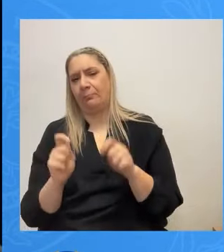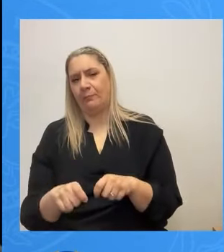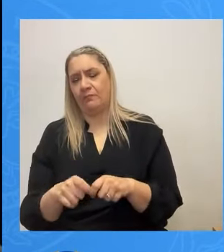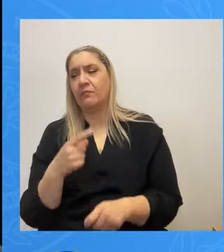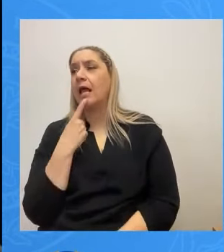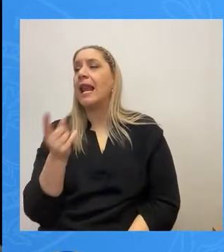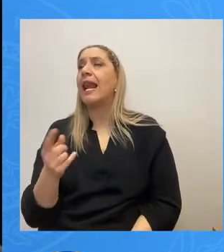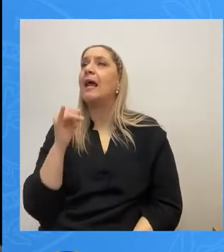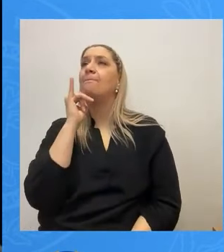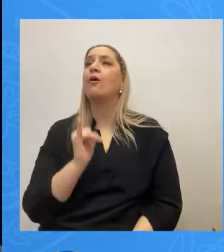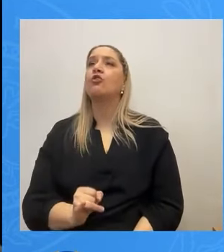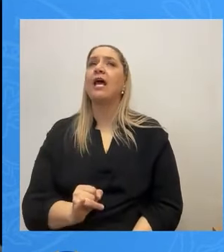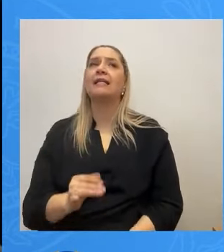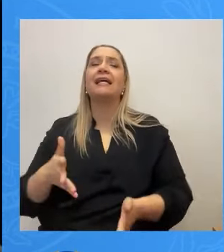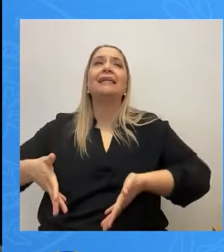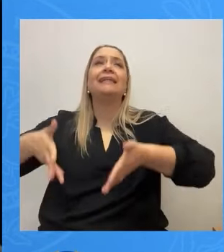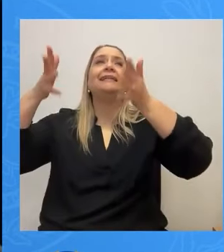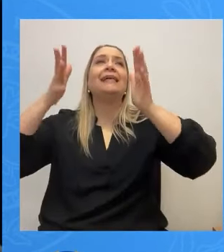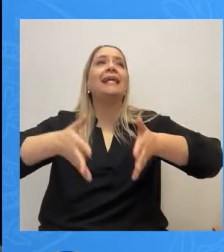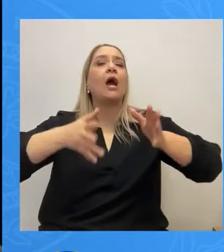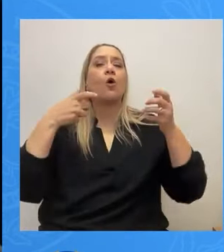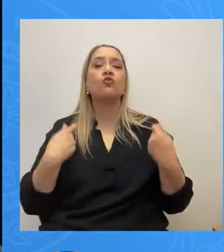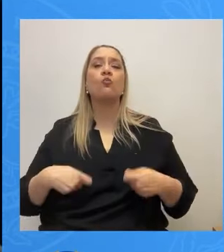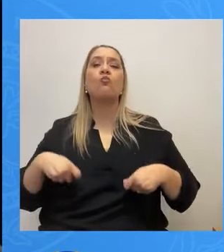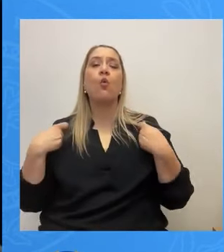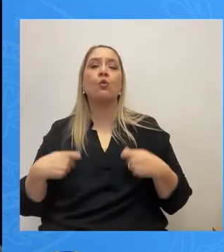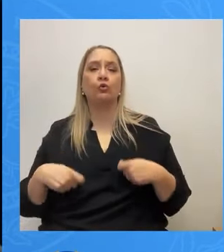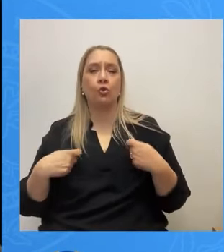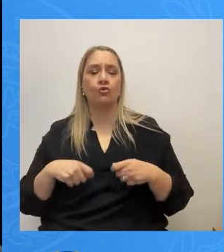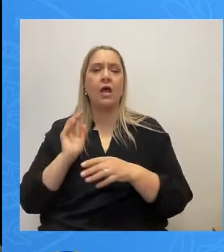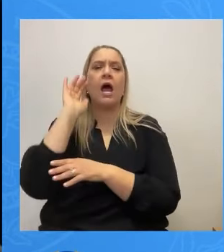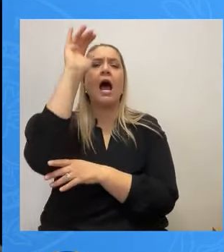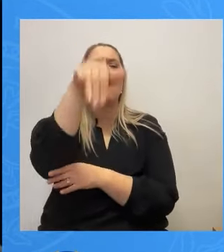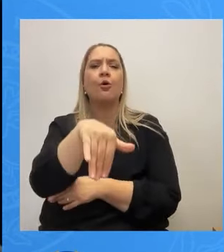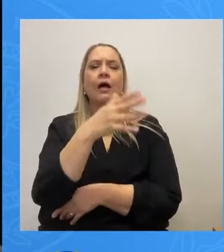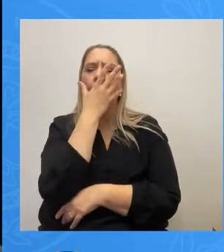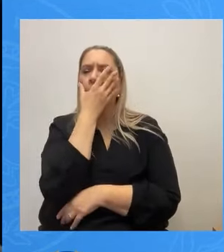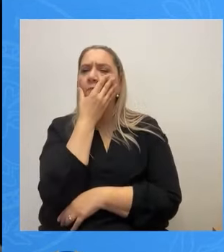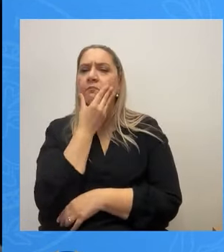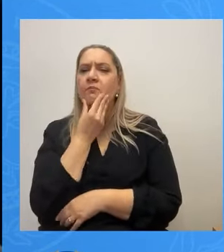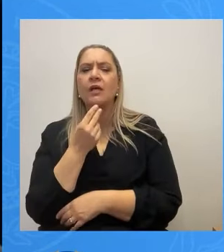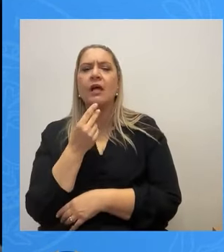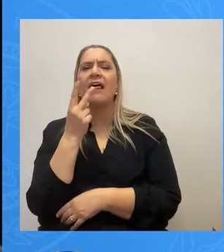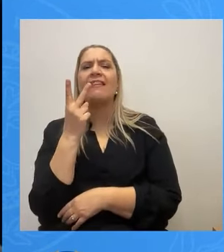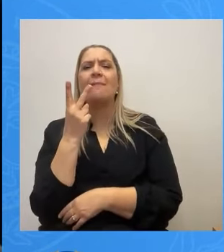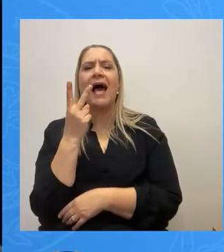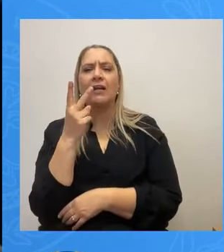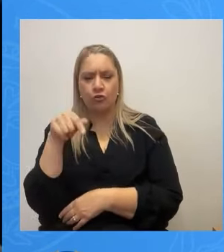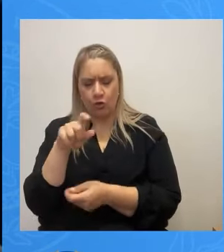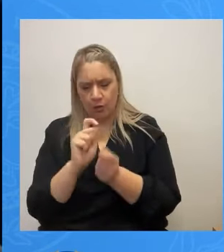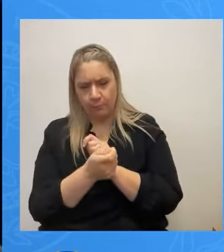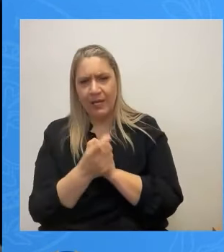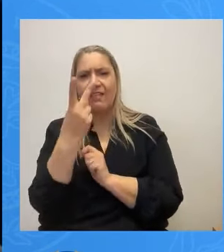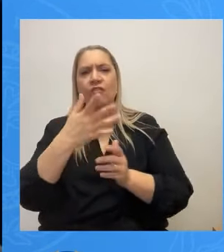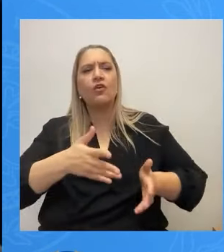κτηριακός, πλούτος της πόλης. Ιδιπλάριος εδώ από κάτω. Κόσμημα. Δύο ξενοδοχεία θα γίνουν. Όχι ένα,